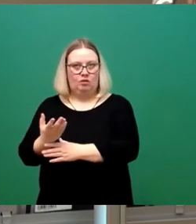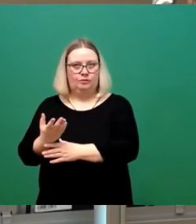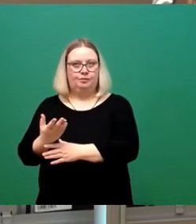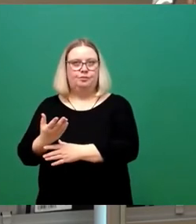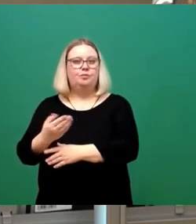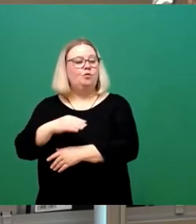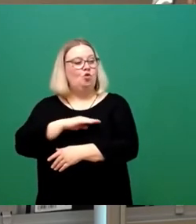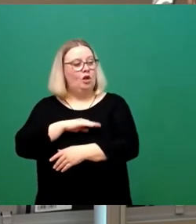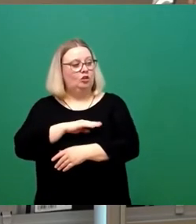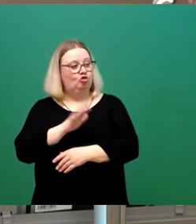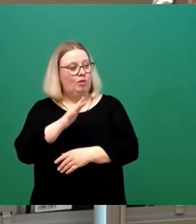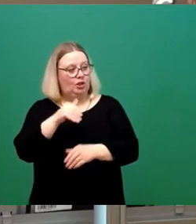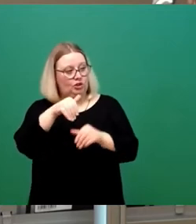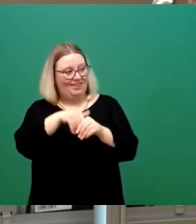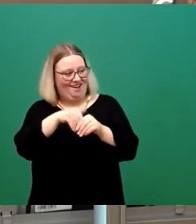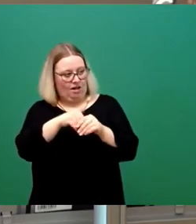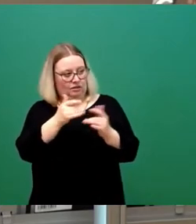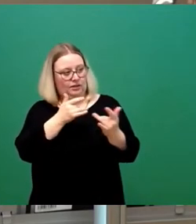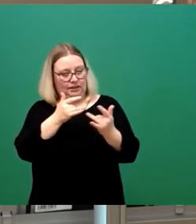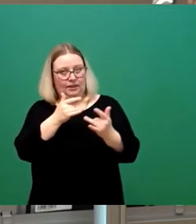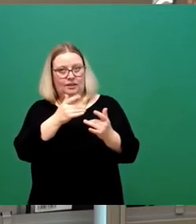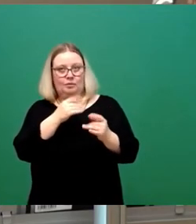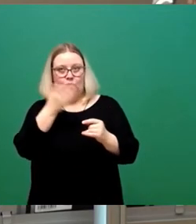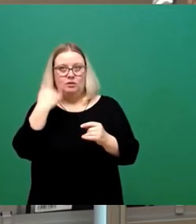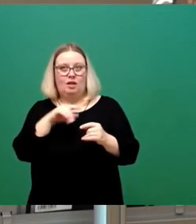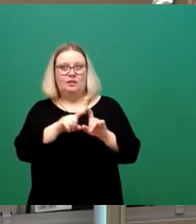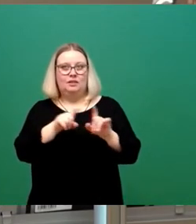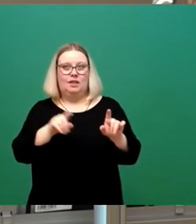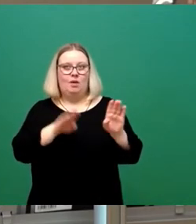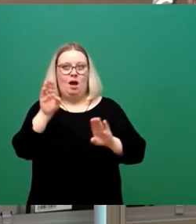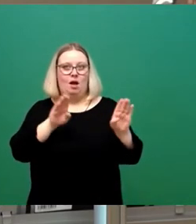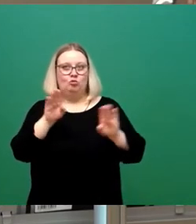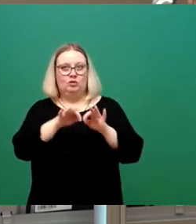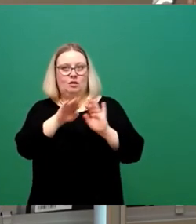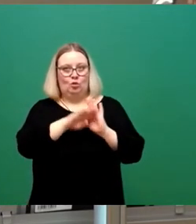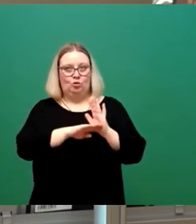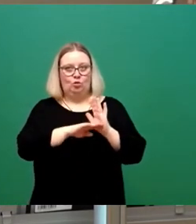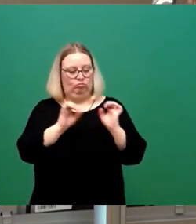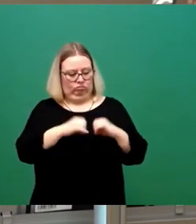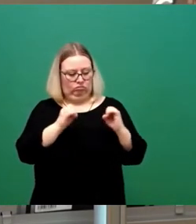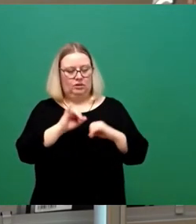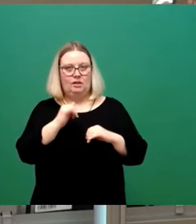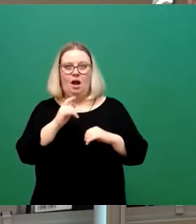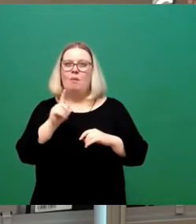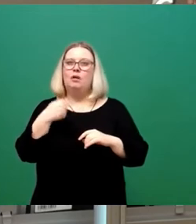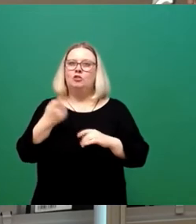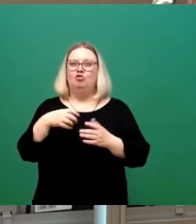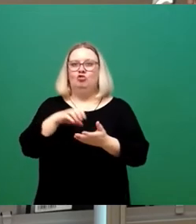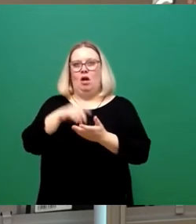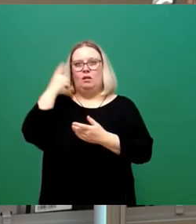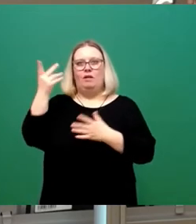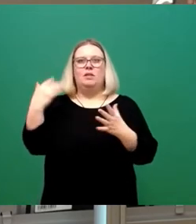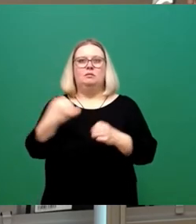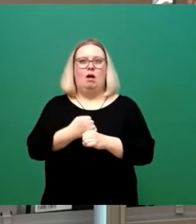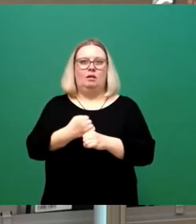zwar inhaltlich komplett die Kritik, die vorhin beim Thema Abstimmung über die Tagesordnung geäußert worden ist, aber nicht, dass der Stadtrat hier tut. Es ist der